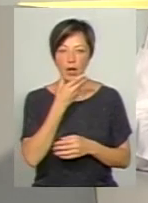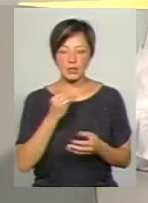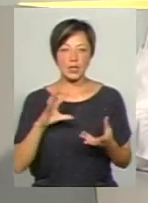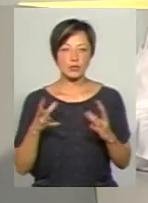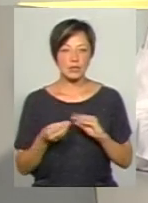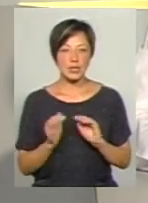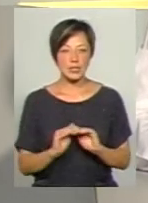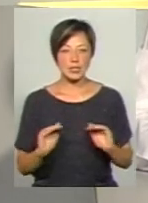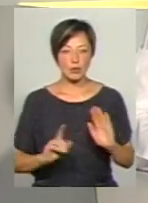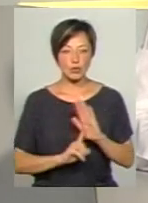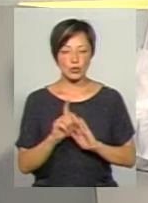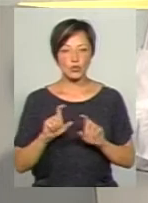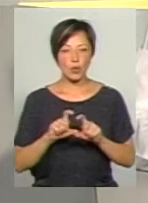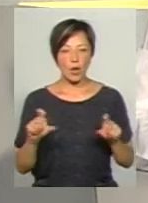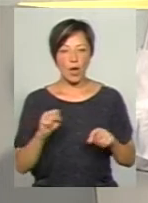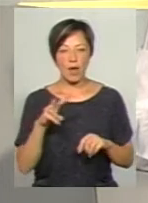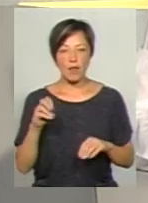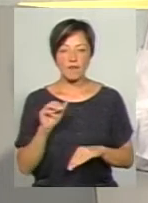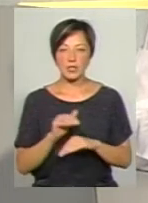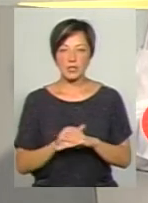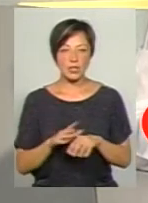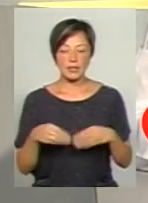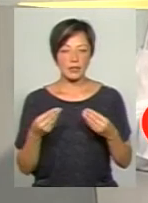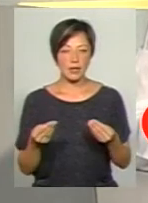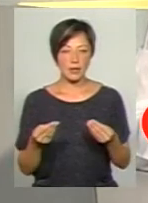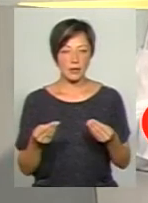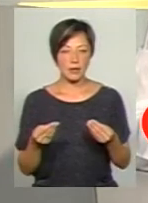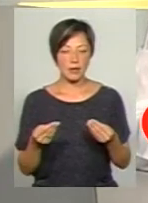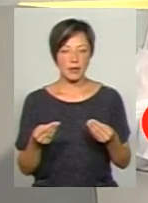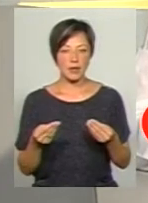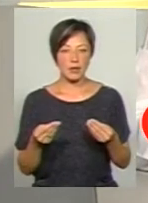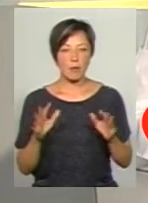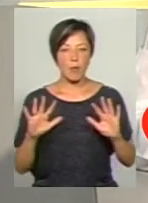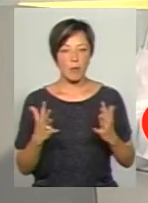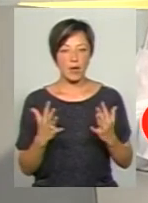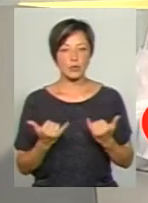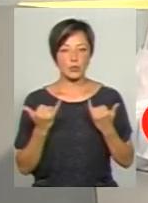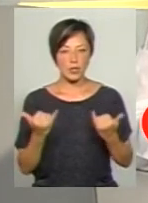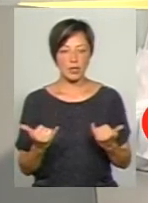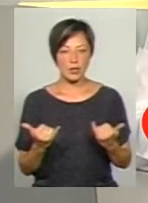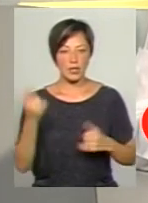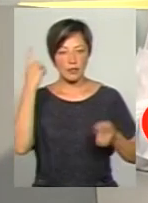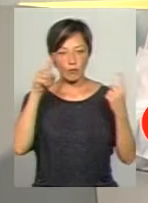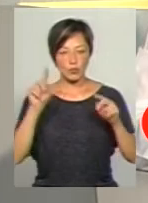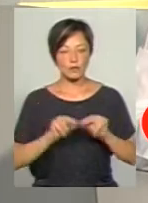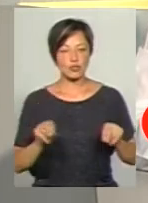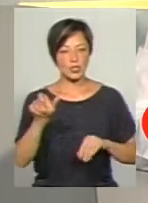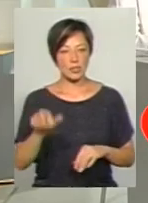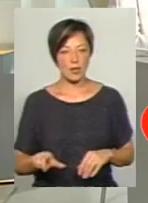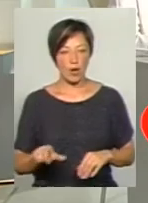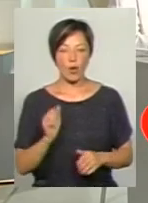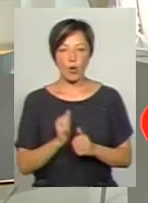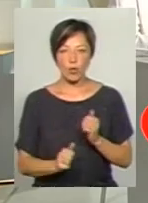результати учнів в початковій школі, але вона фактично не дає моменту для творчості вчителя.